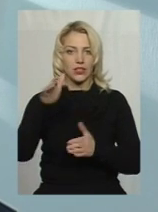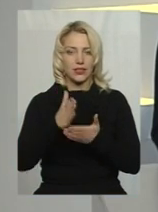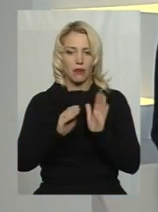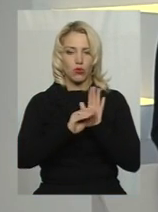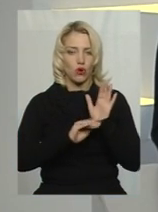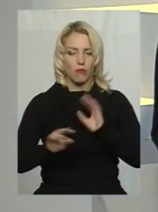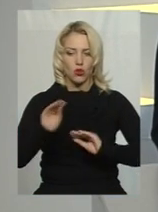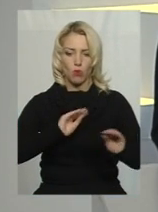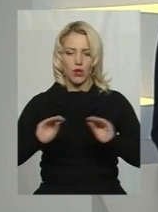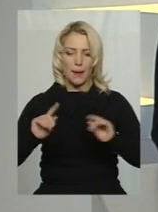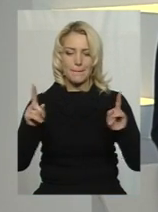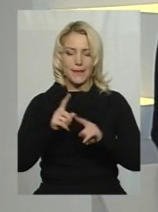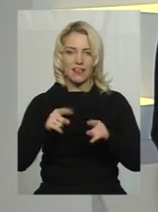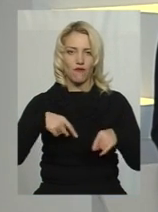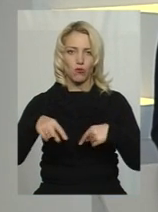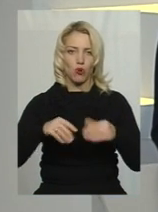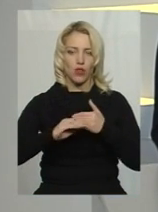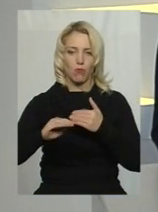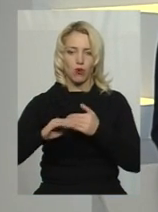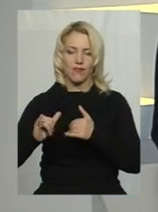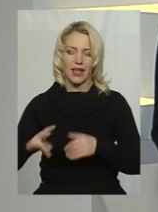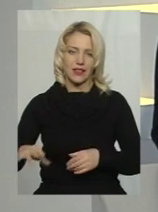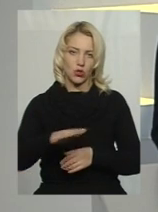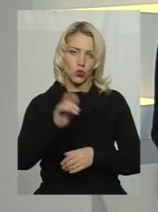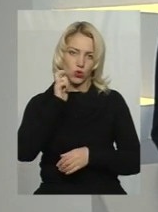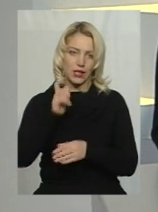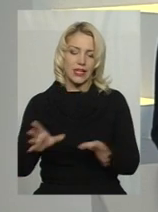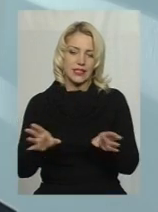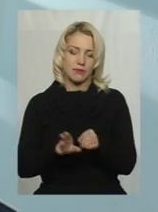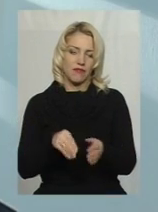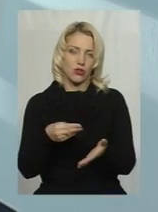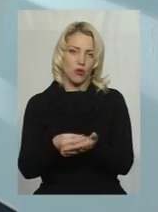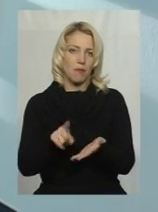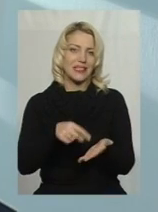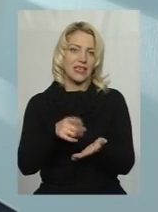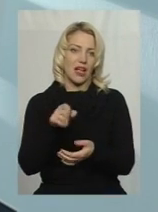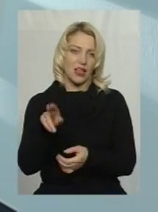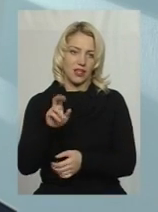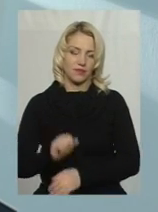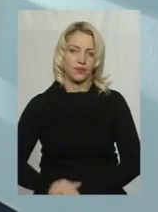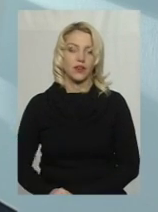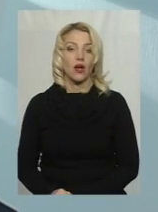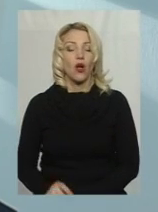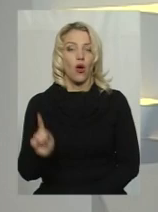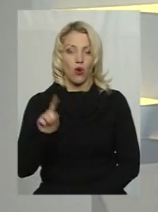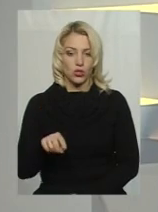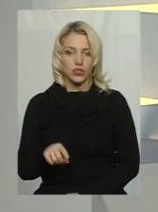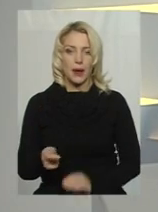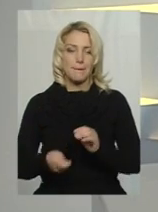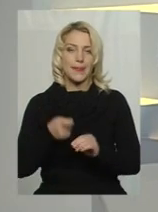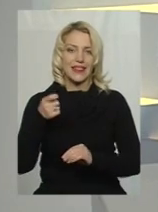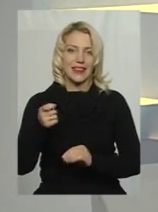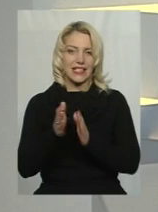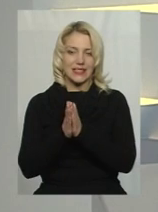облаштування мініфутбольних полів на території України за співфінансування з міською радою. Отже, петиція, ми